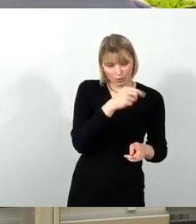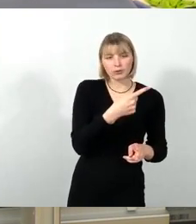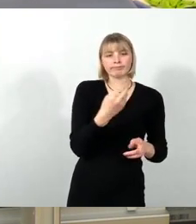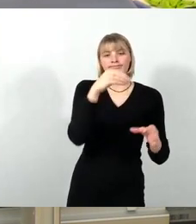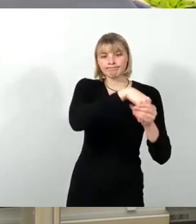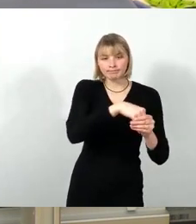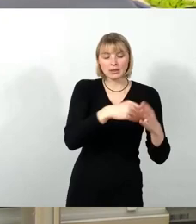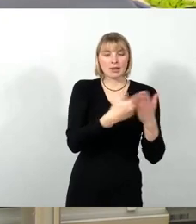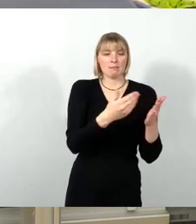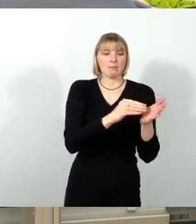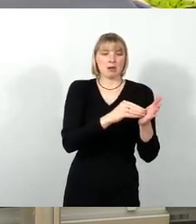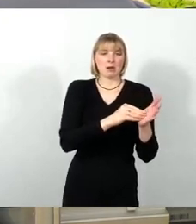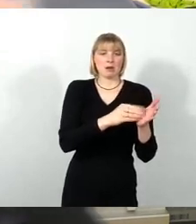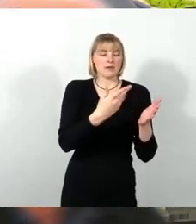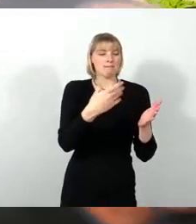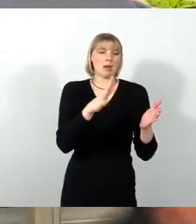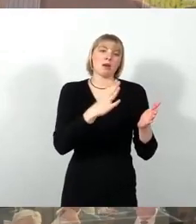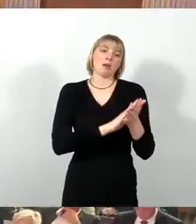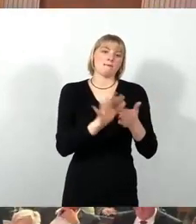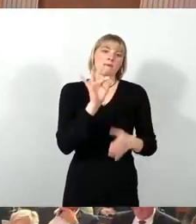draufsteht, begnügen würden. Vielen Dank.